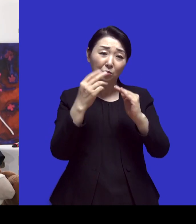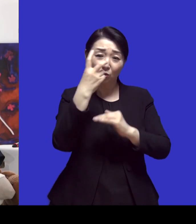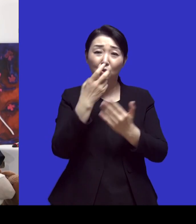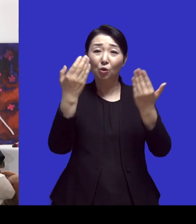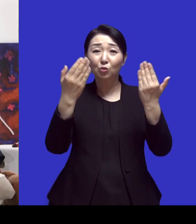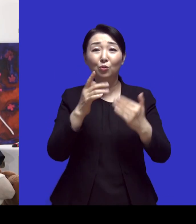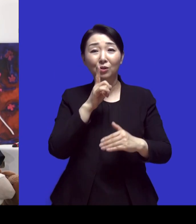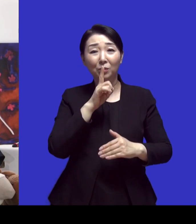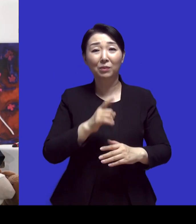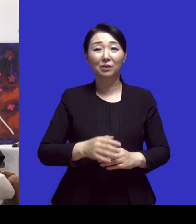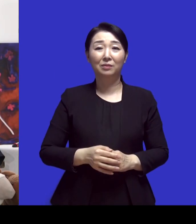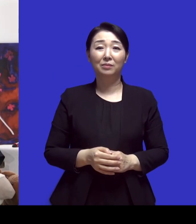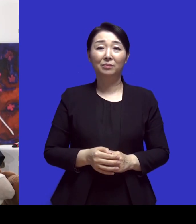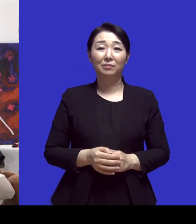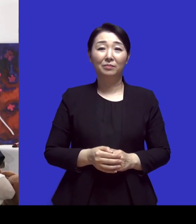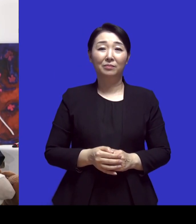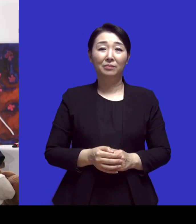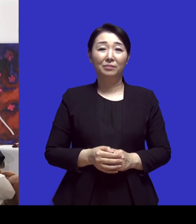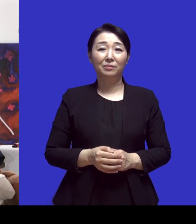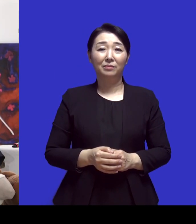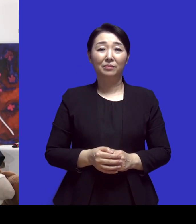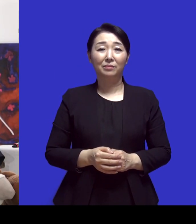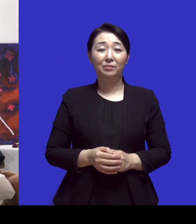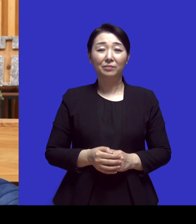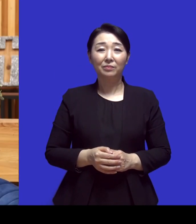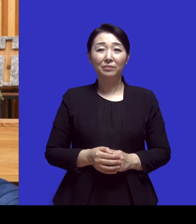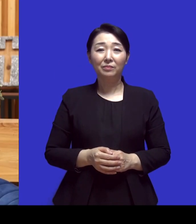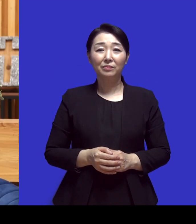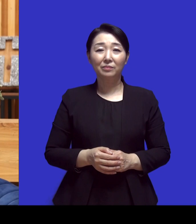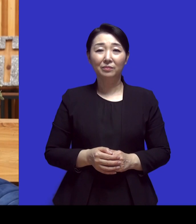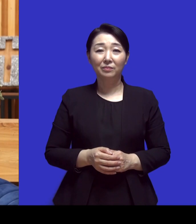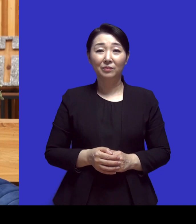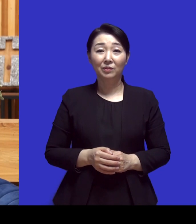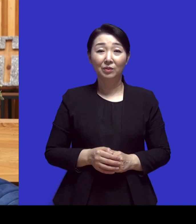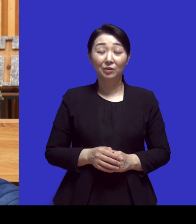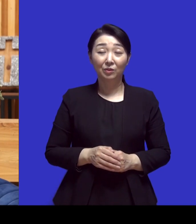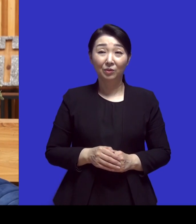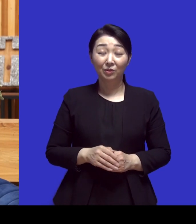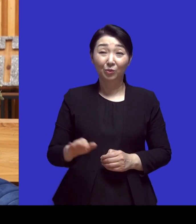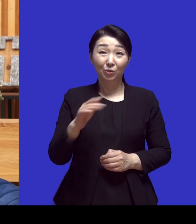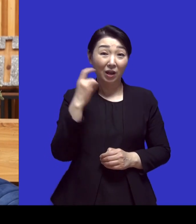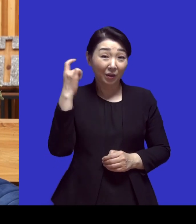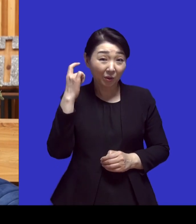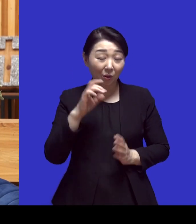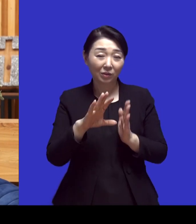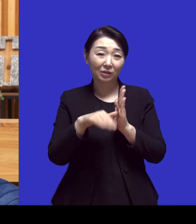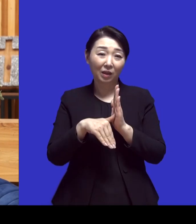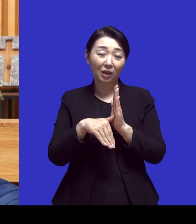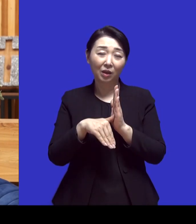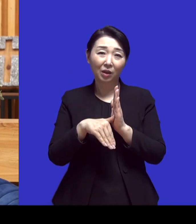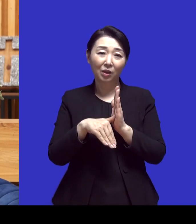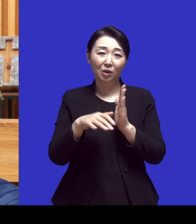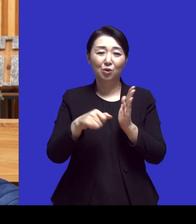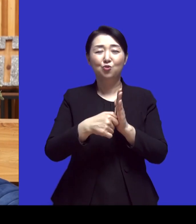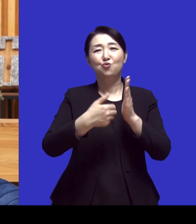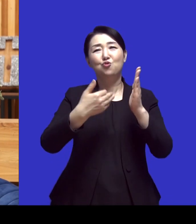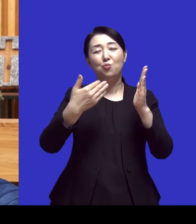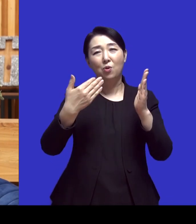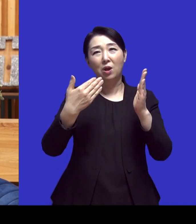더 그런 생각을 하게 되었죠 저희가 뭐 언뜻 특히에도 명문대를 졸업하시고 특히